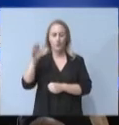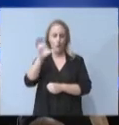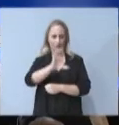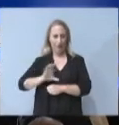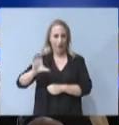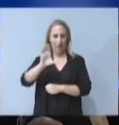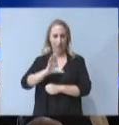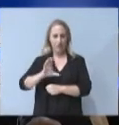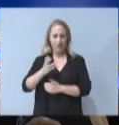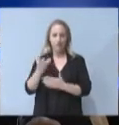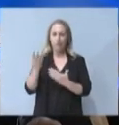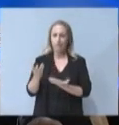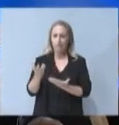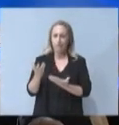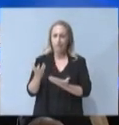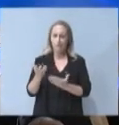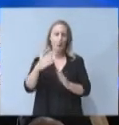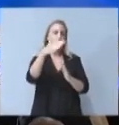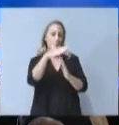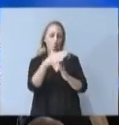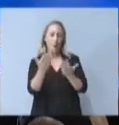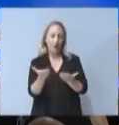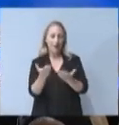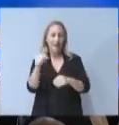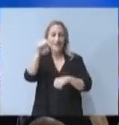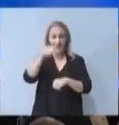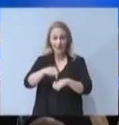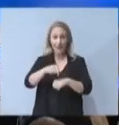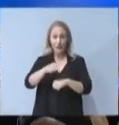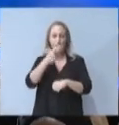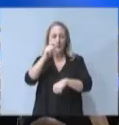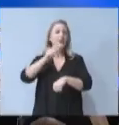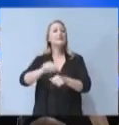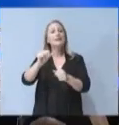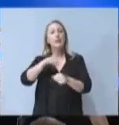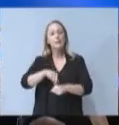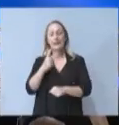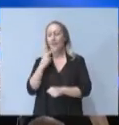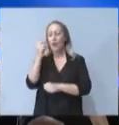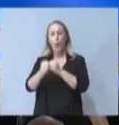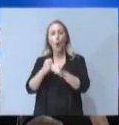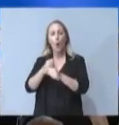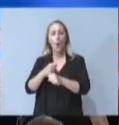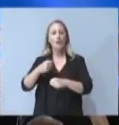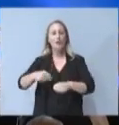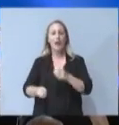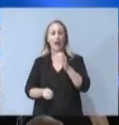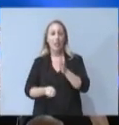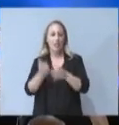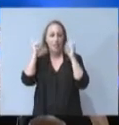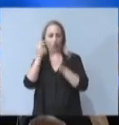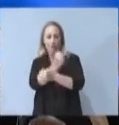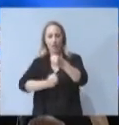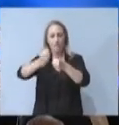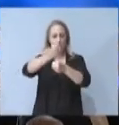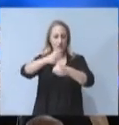πρακτικά, κύριε Πρόεδρε, συμπίπτει με τα δύο χρόνια της διακυβέρνησής μας. Γίνεται έτσι ένας